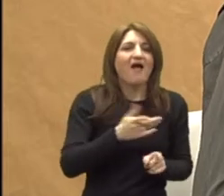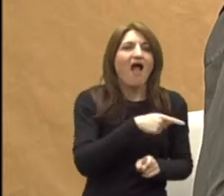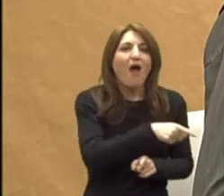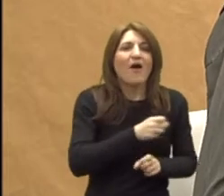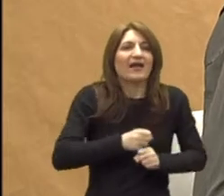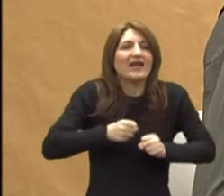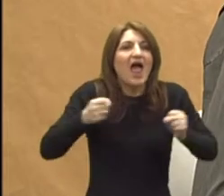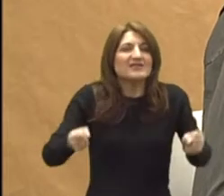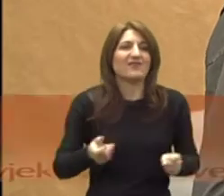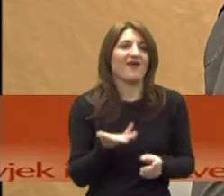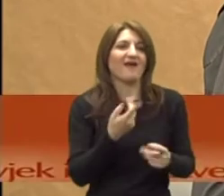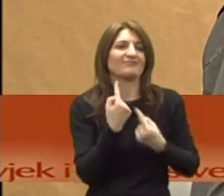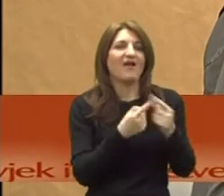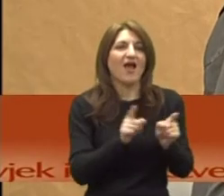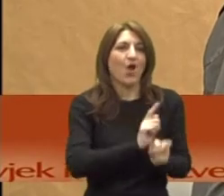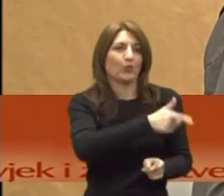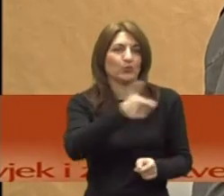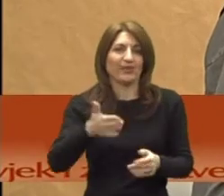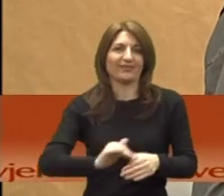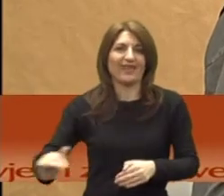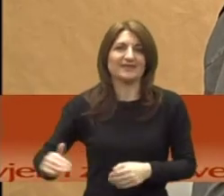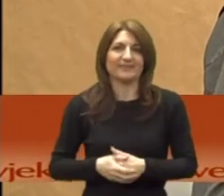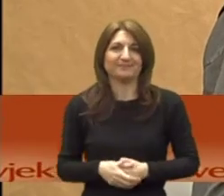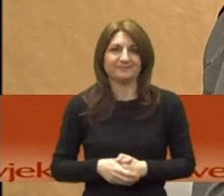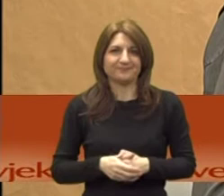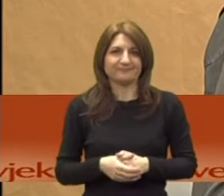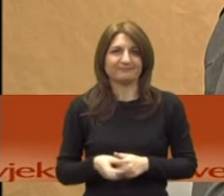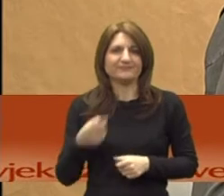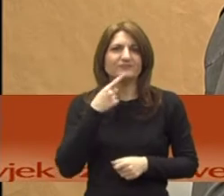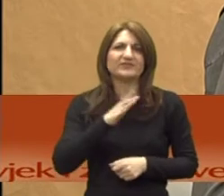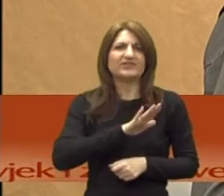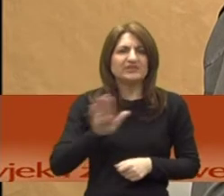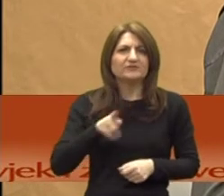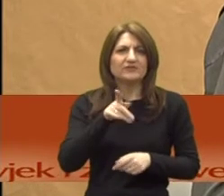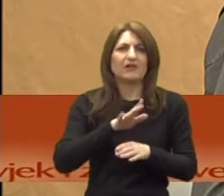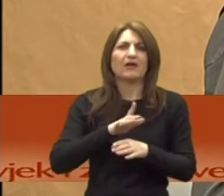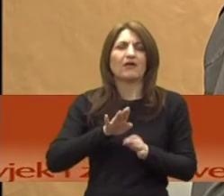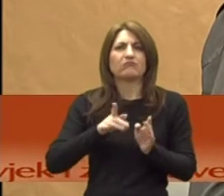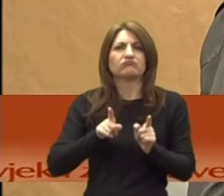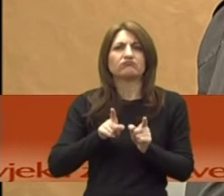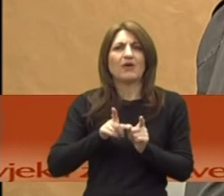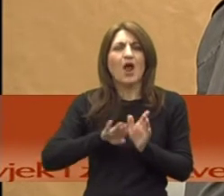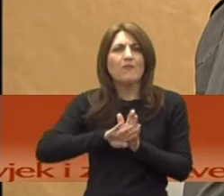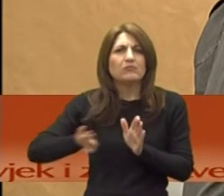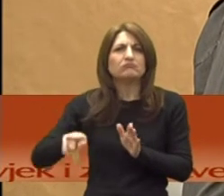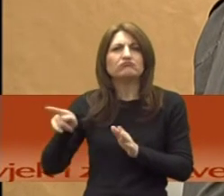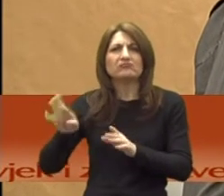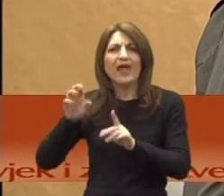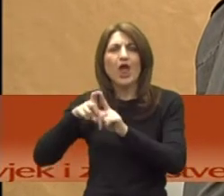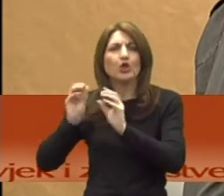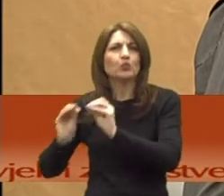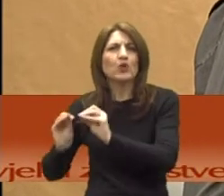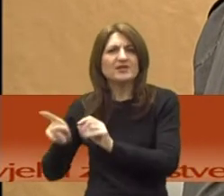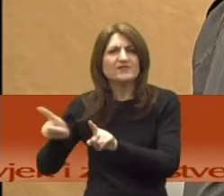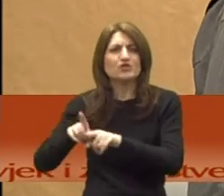trebali pratiti, razvojne. Odlično. Recite mi, vi ste završili posebne edukacije. Vi ste